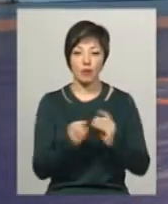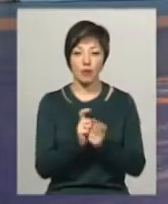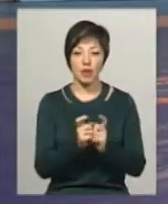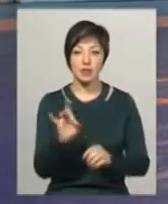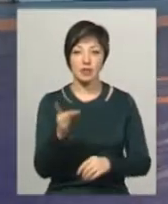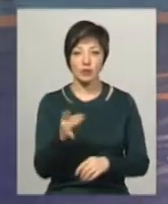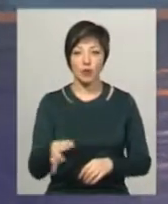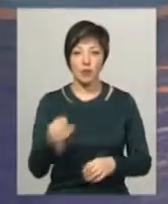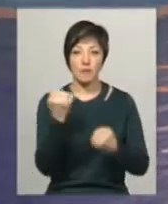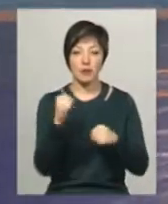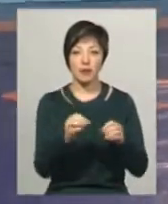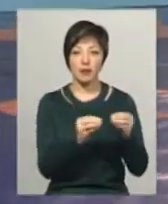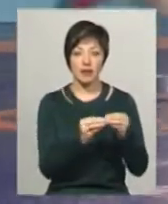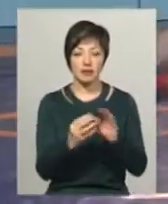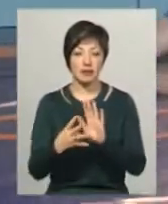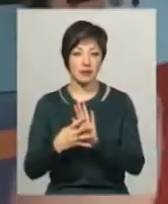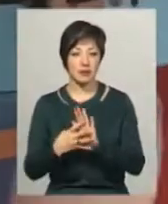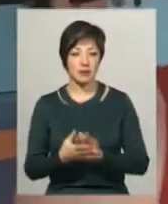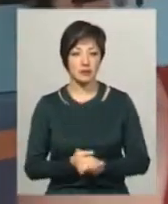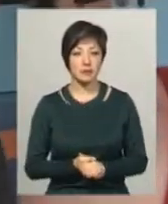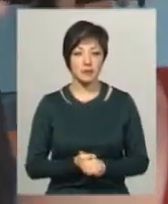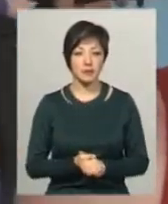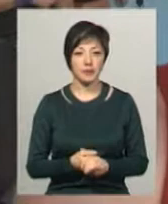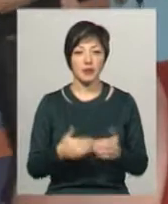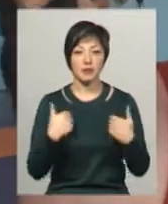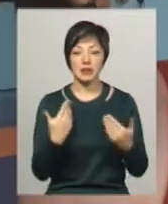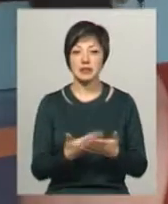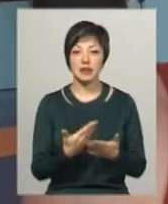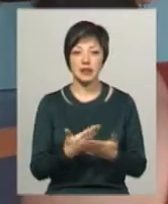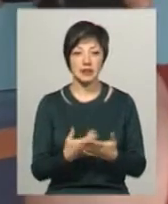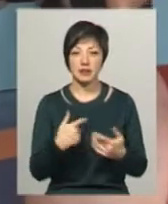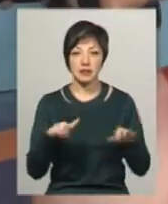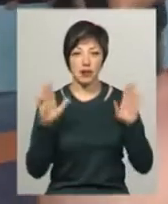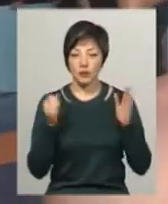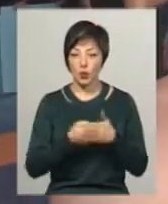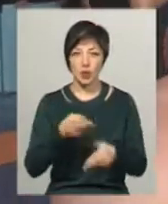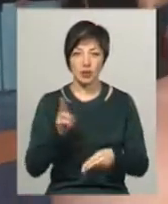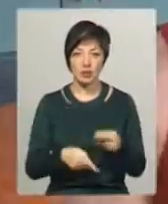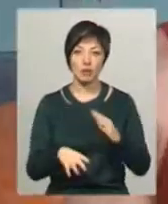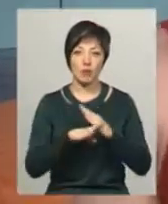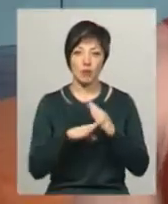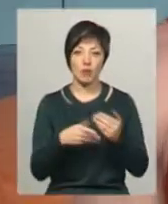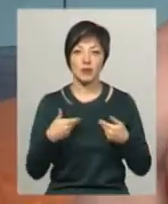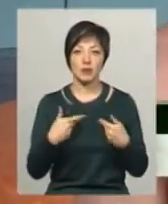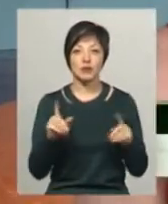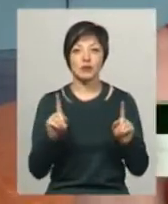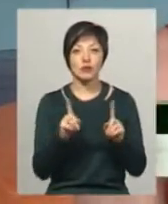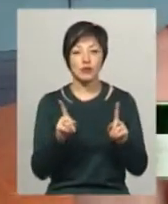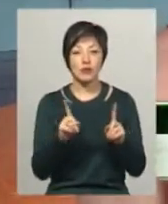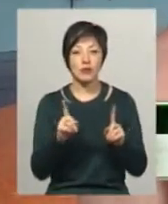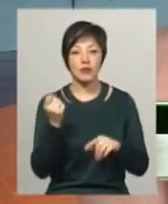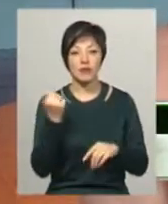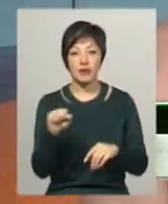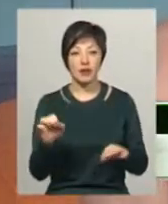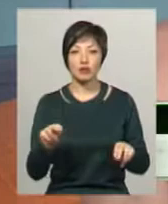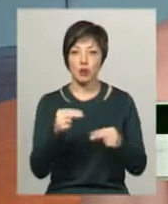області переміг з рахунком 10-9. Мені кажеться, що я не здався, йшов до кінця, і це мені допомогло. Щоб виграти чемпіонат України, я ще ніколи не